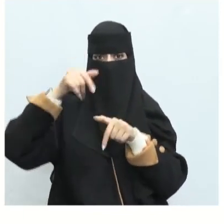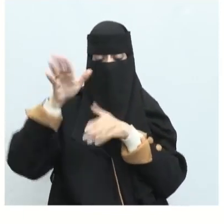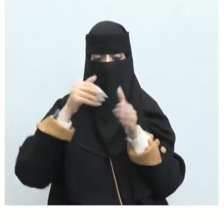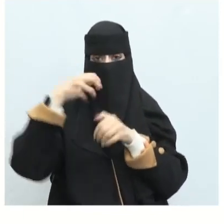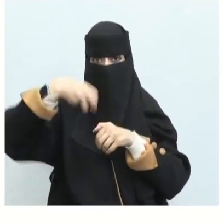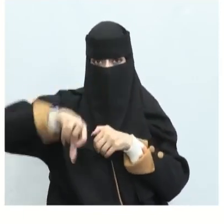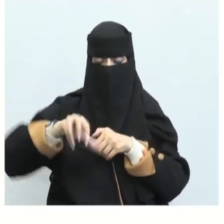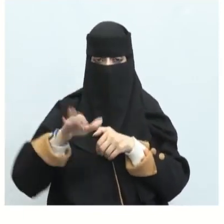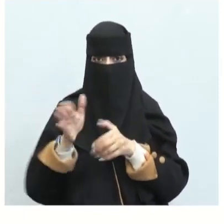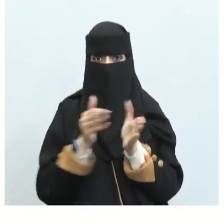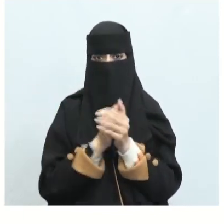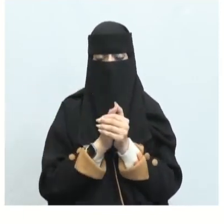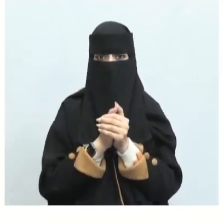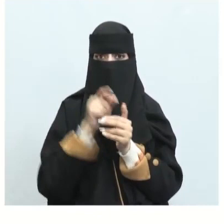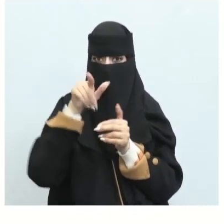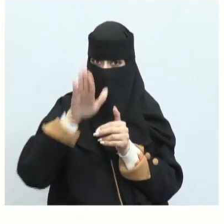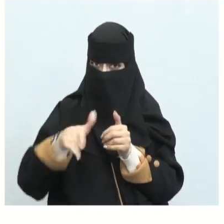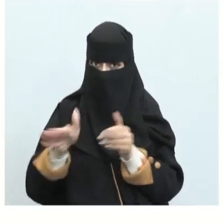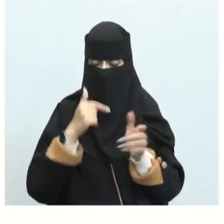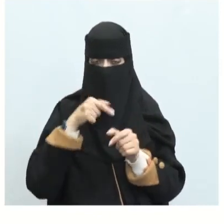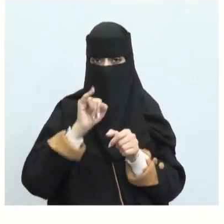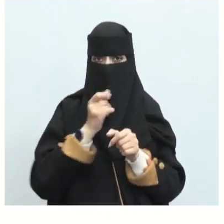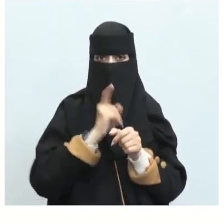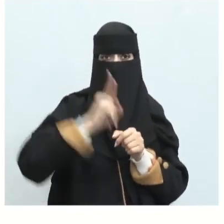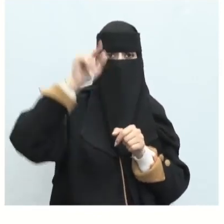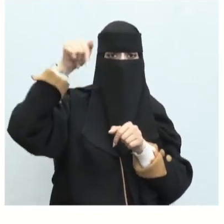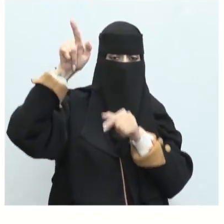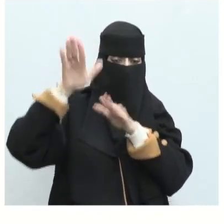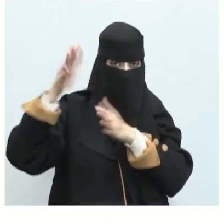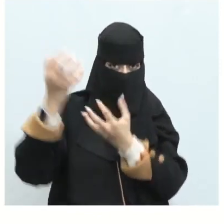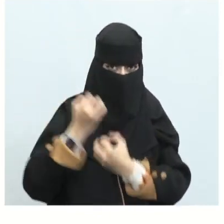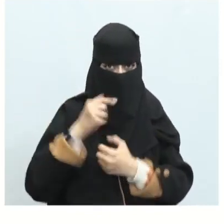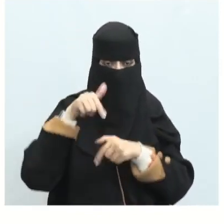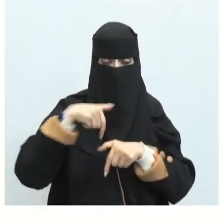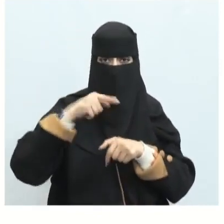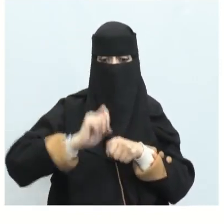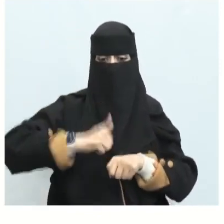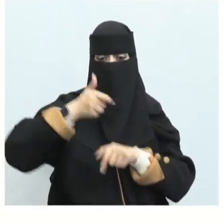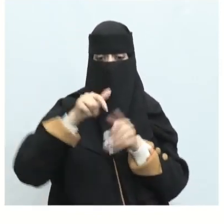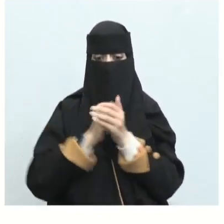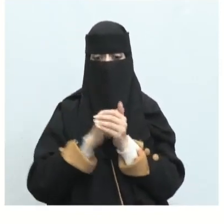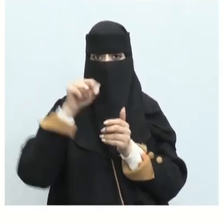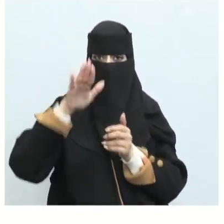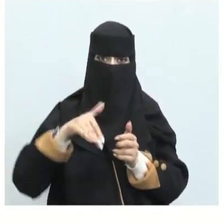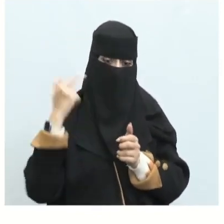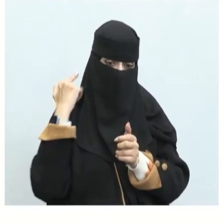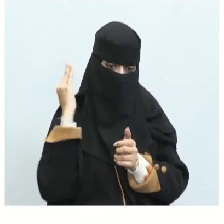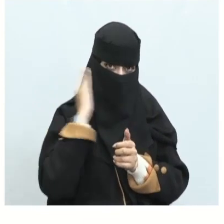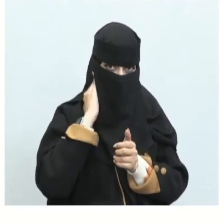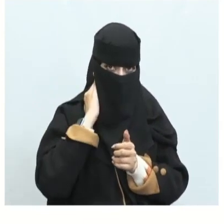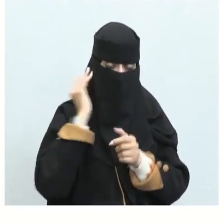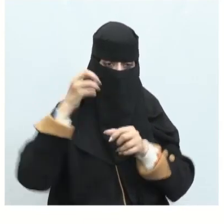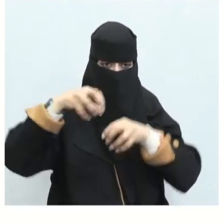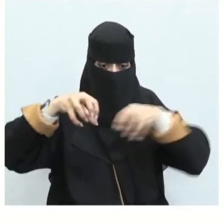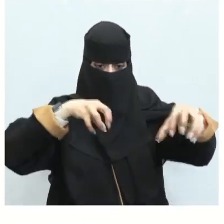وهذا الذي نحن فيه هو من الله عز وجل وهو وضع لنا ذاك الحظ وإذا الأمانة قسمت في معشر أوفى بأوفر